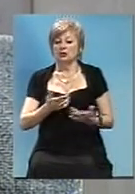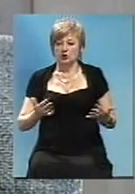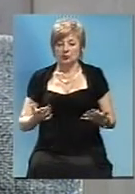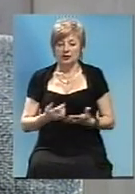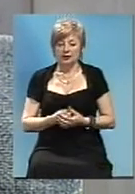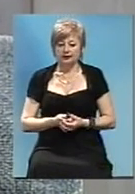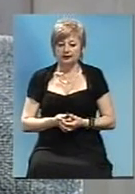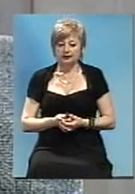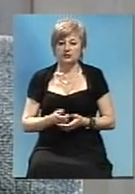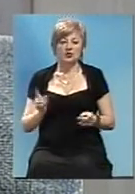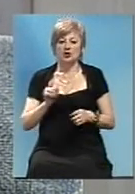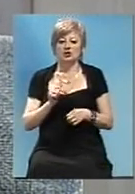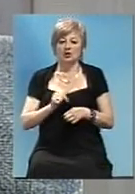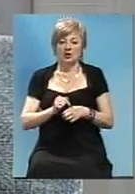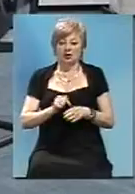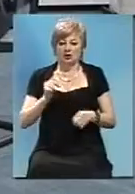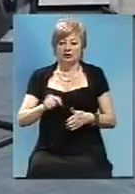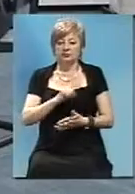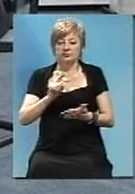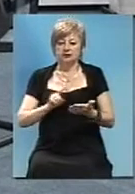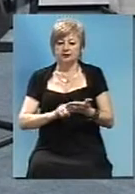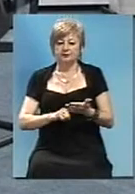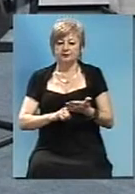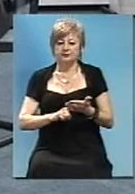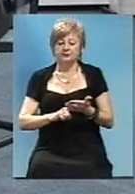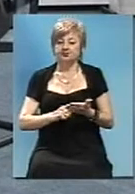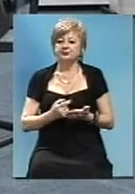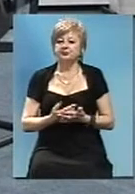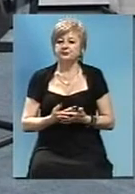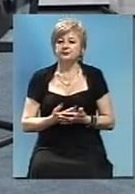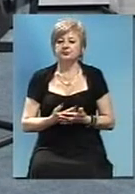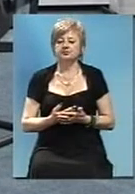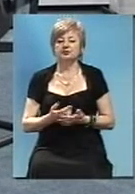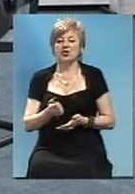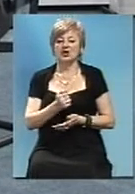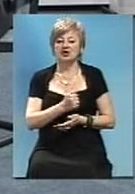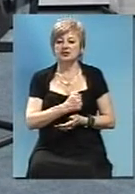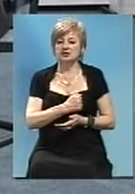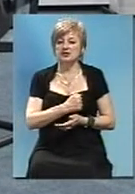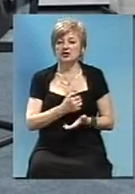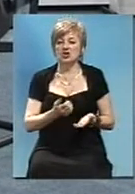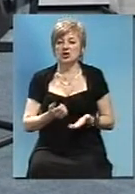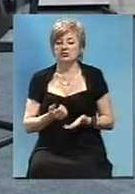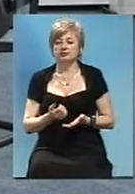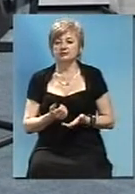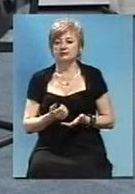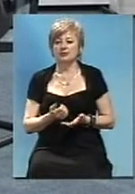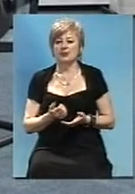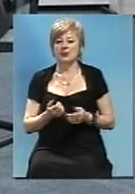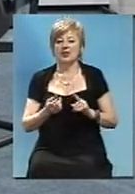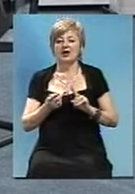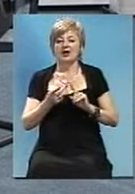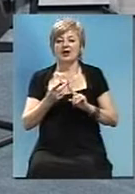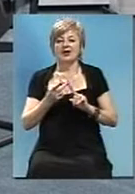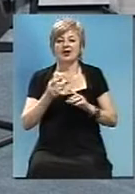т.п. Що касається по поводу, хто на яких машинах їздить, але я, сожалению, у меня нет личного автомобіля.